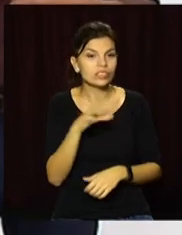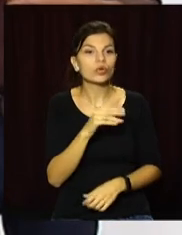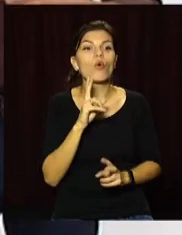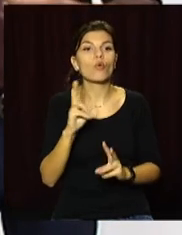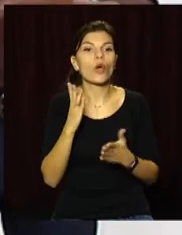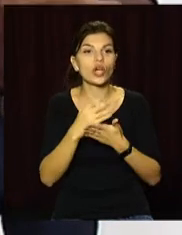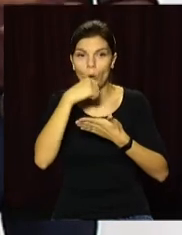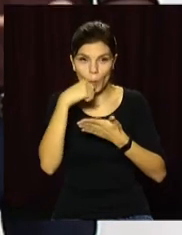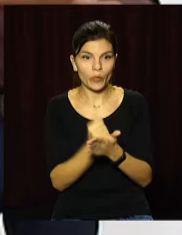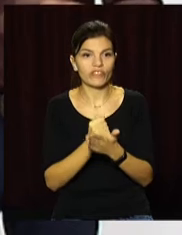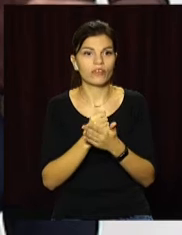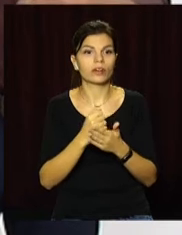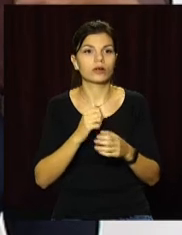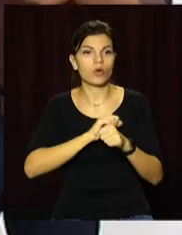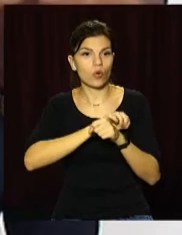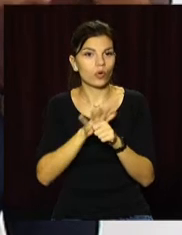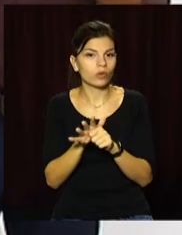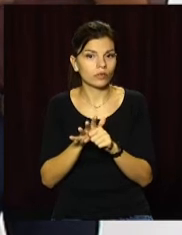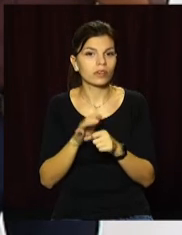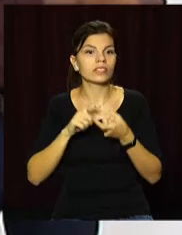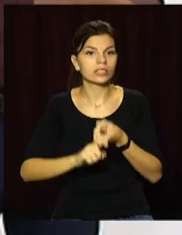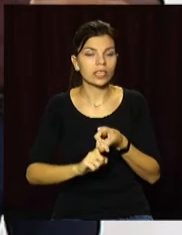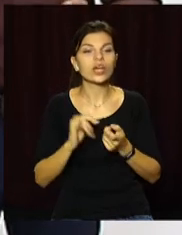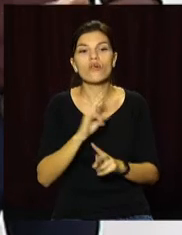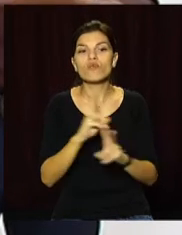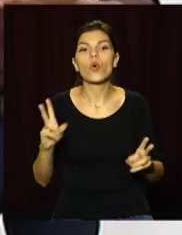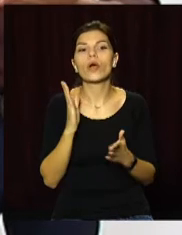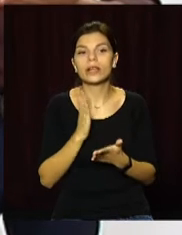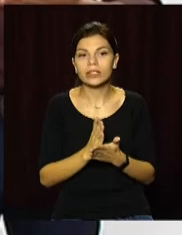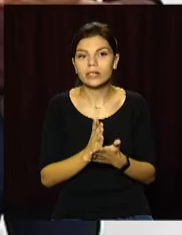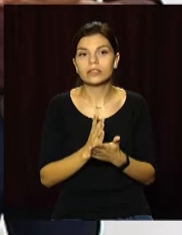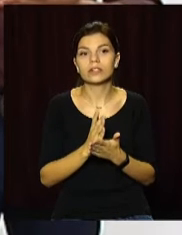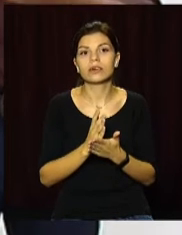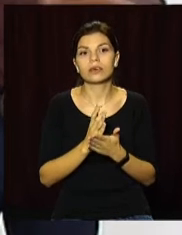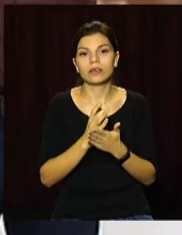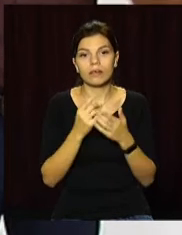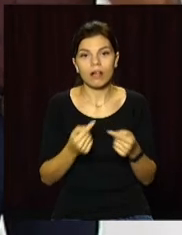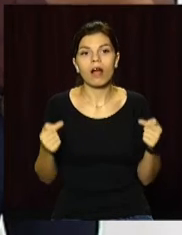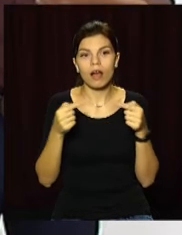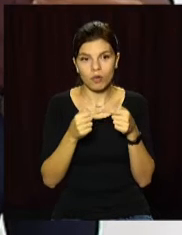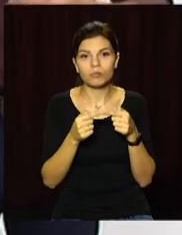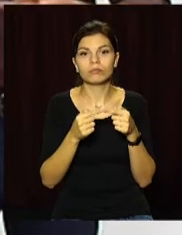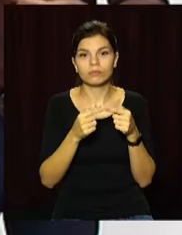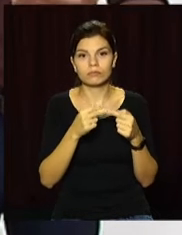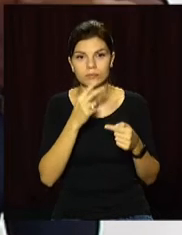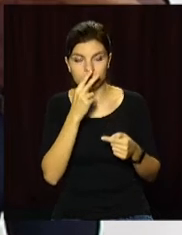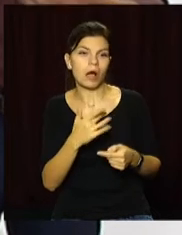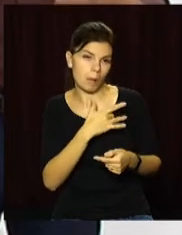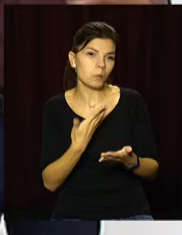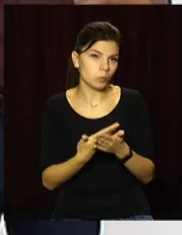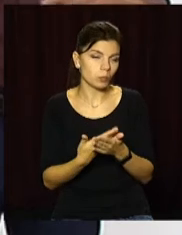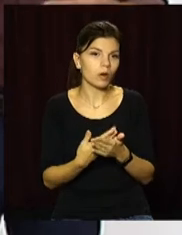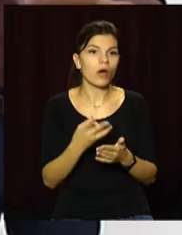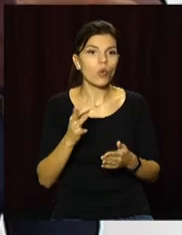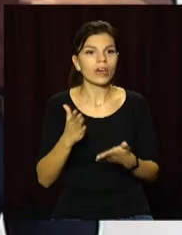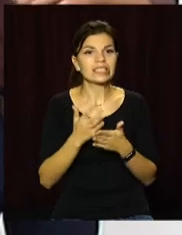кого є підтверджений діагноз COVID-19 і в кого є відповідна підозра. Але ці люди, які мають